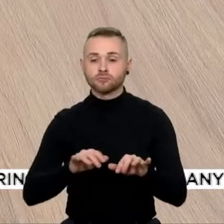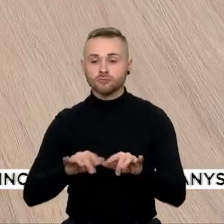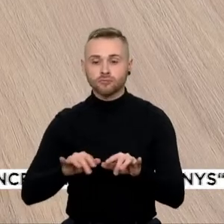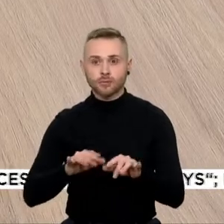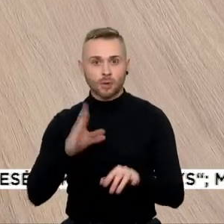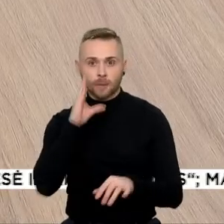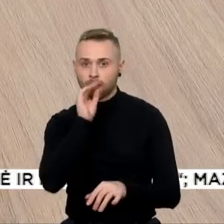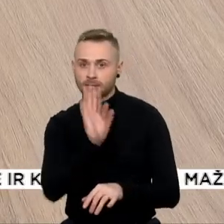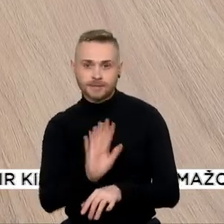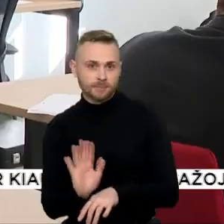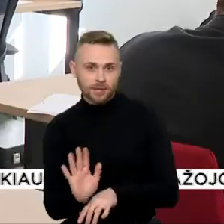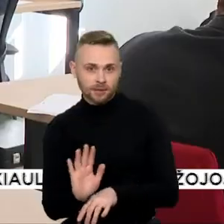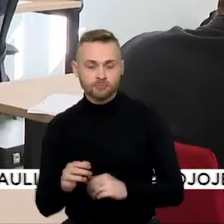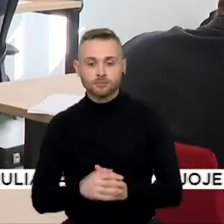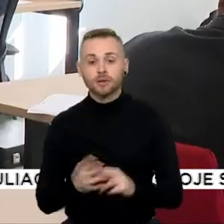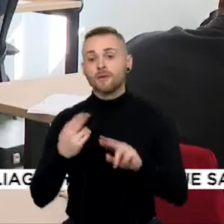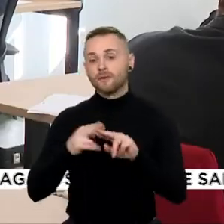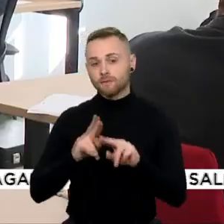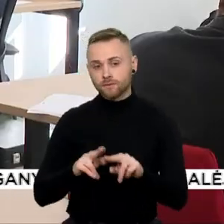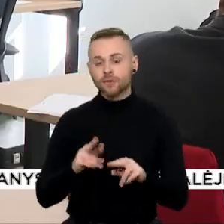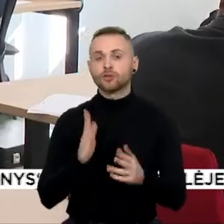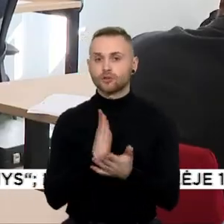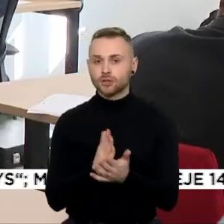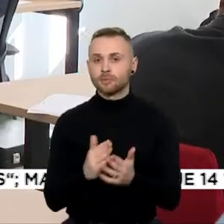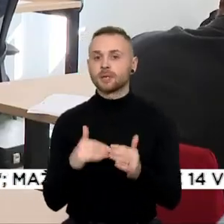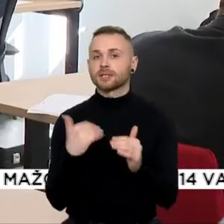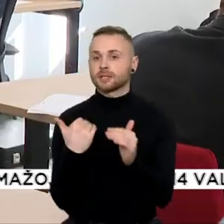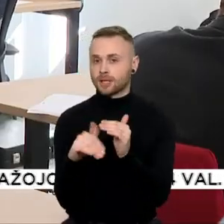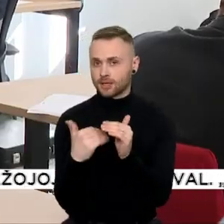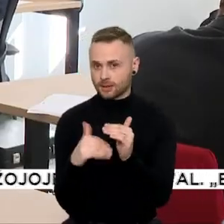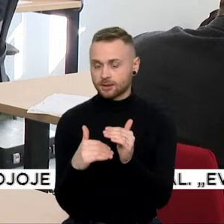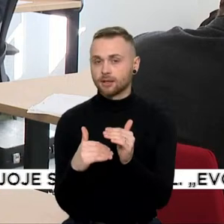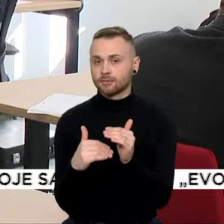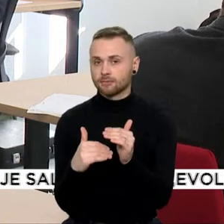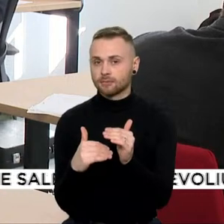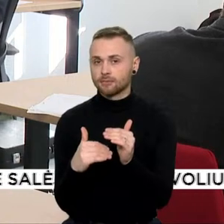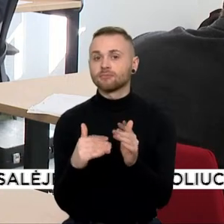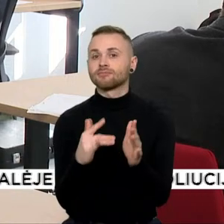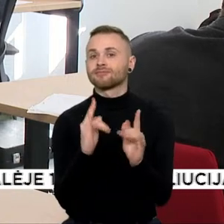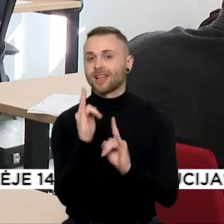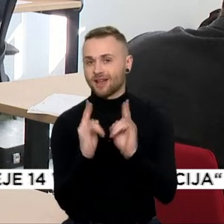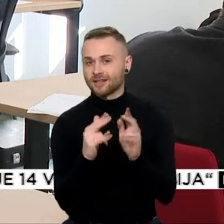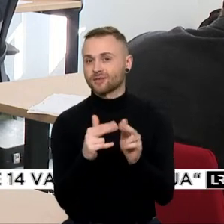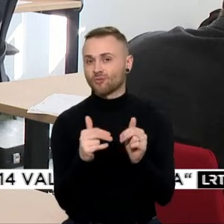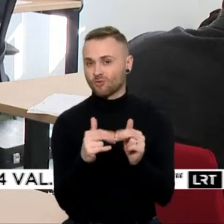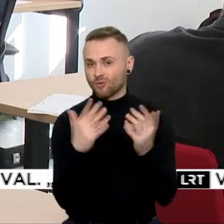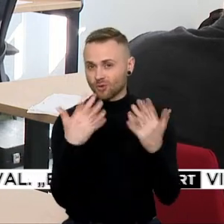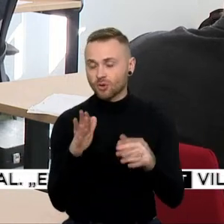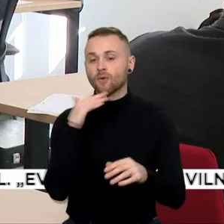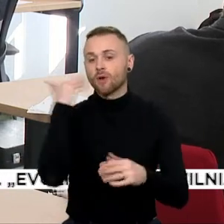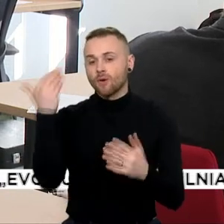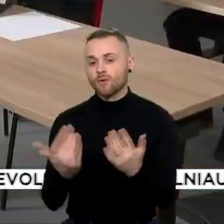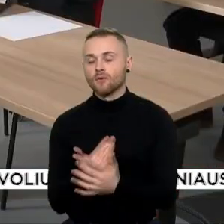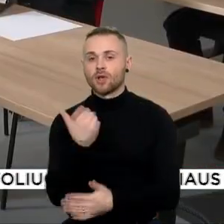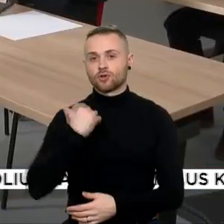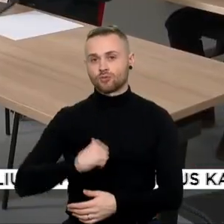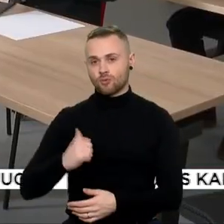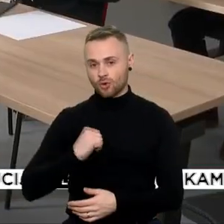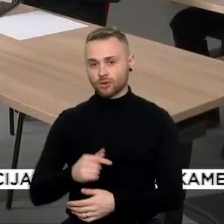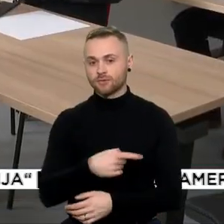suspėjo parašyti. Užtatimas pasidarom įrašą ir dabar savo žmonėm paleisim dar kartą pastikrinti.